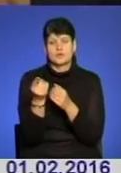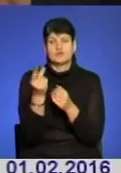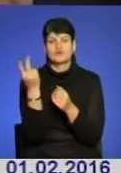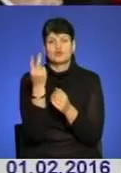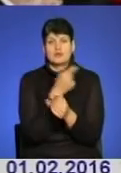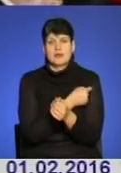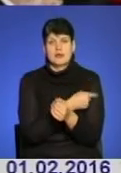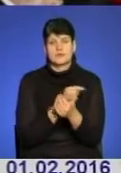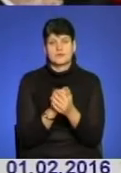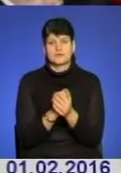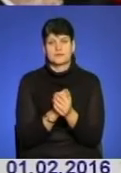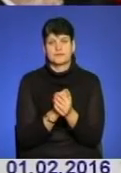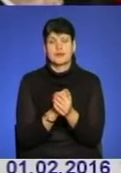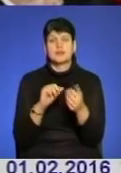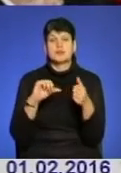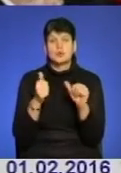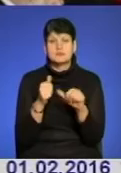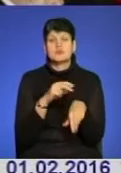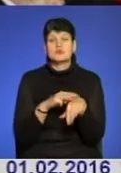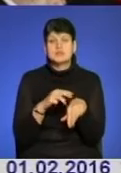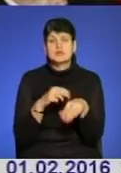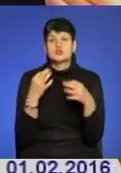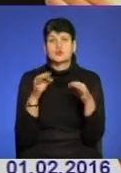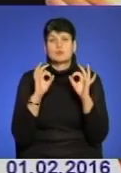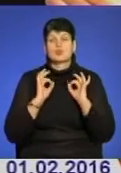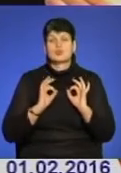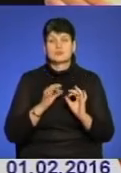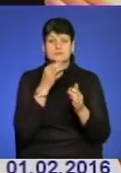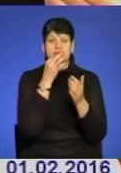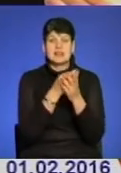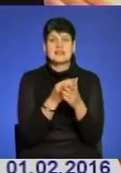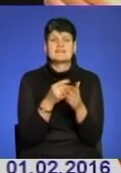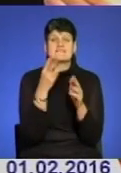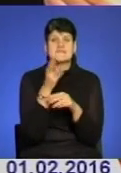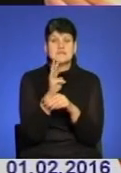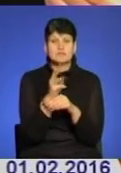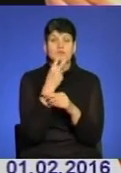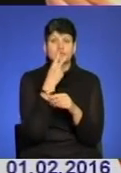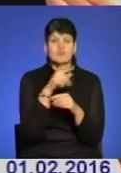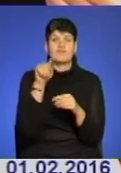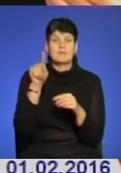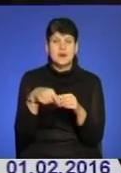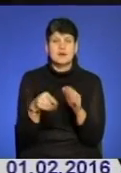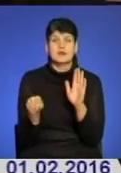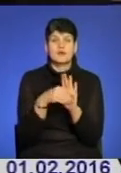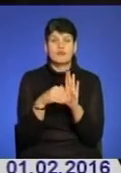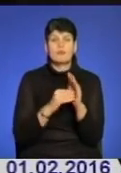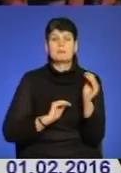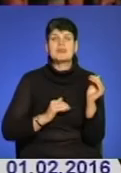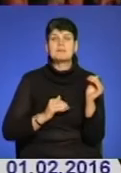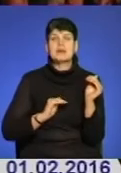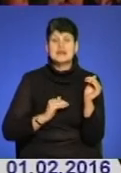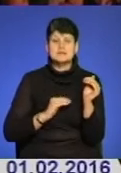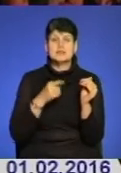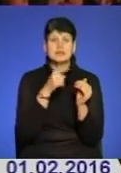другу лікарню. Натомість правоохоронці з дозволу прокуратури оприлюднили відео, на якому підозрюваний вимагає хабар у підприємця, а також